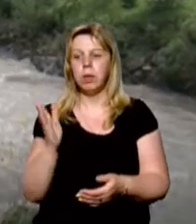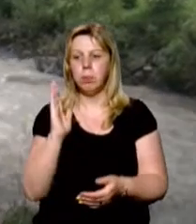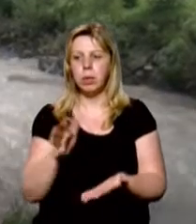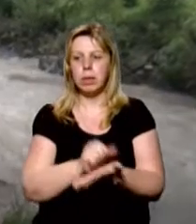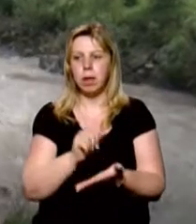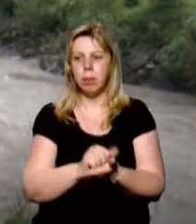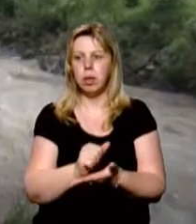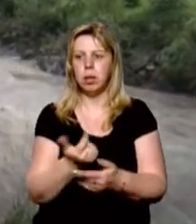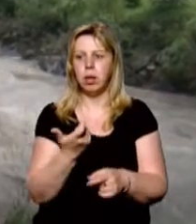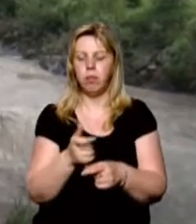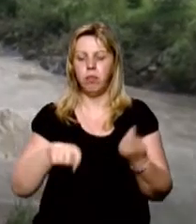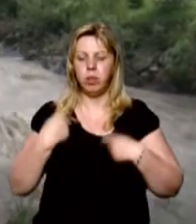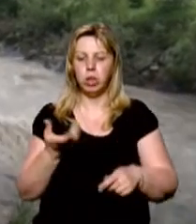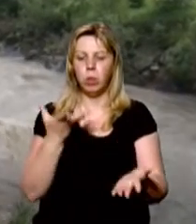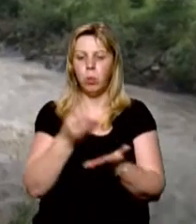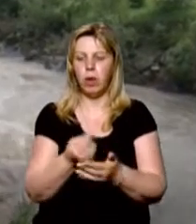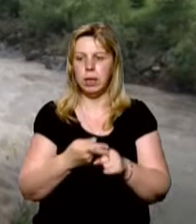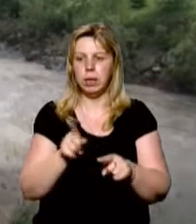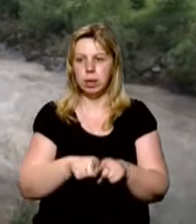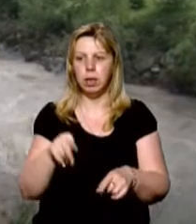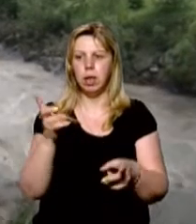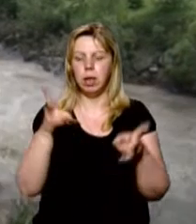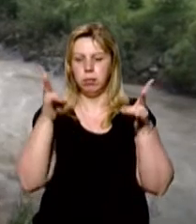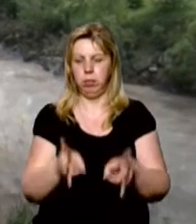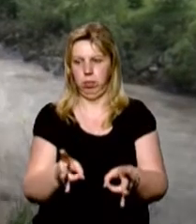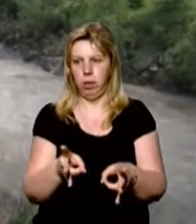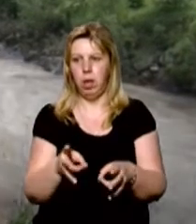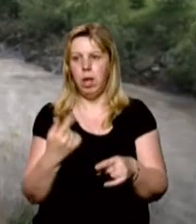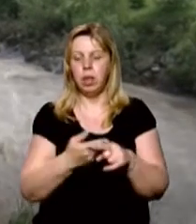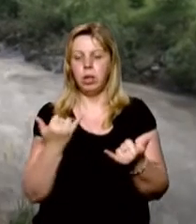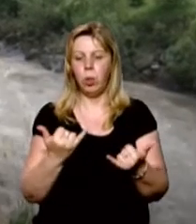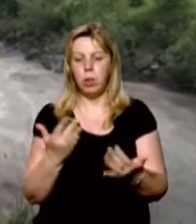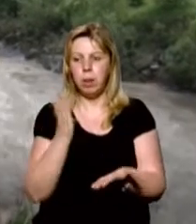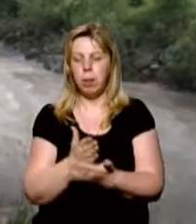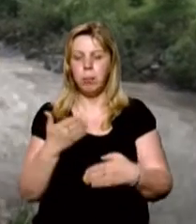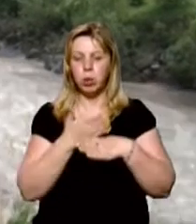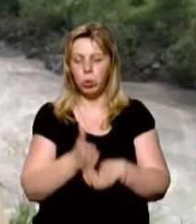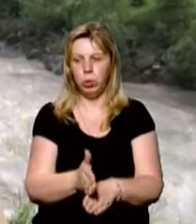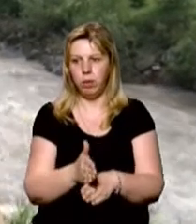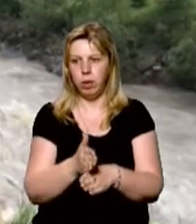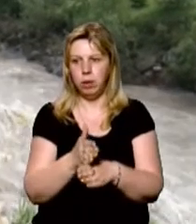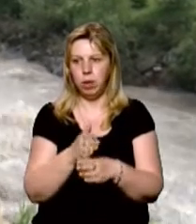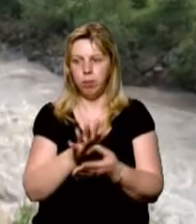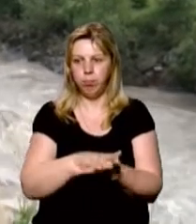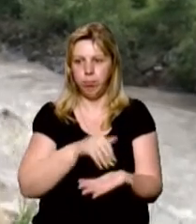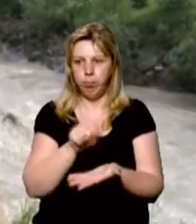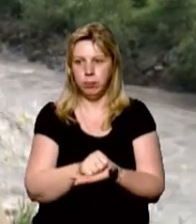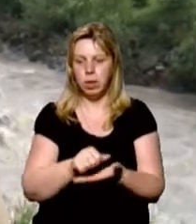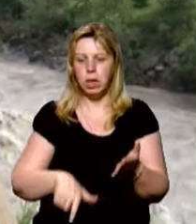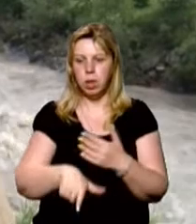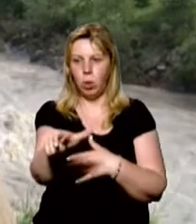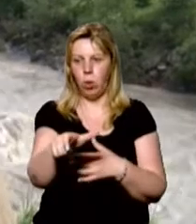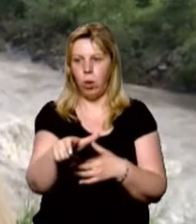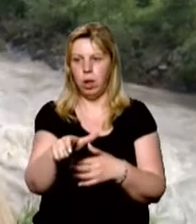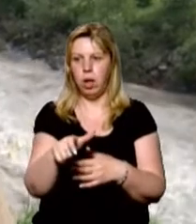займатися відшкодуванням тих збитків, яка нанесла стихія. Нас сьогодні маємо зруйнування ділянок